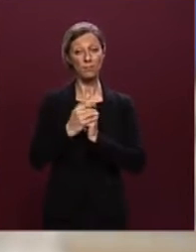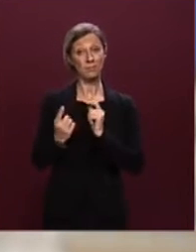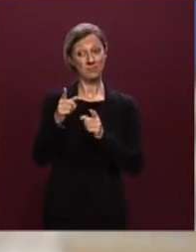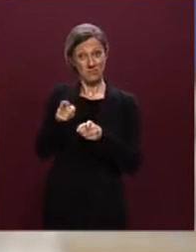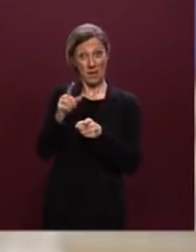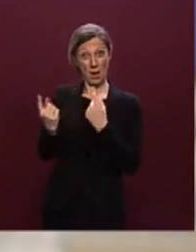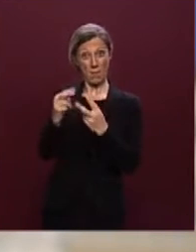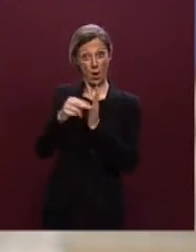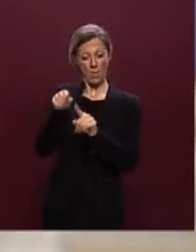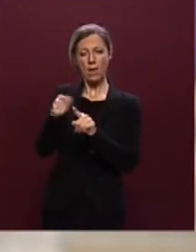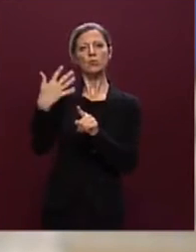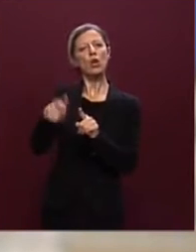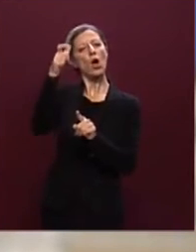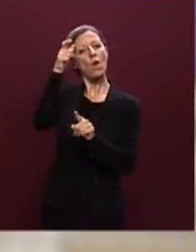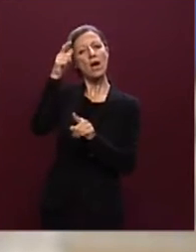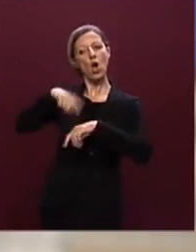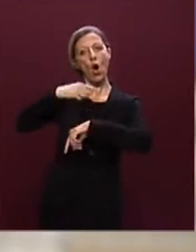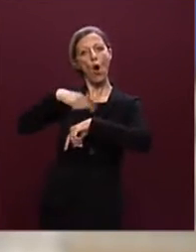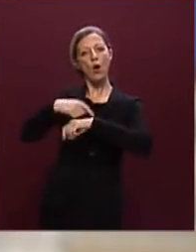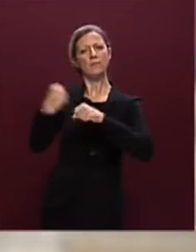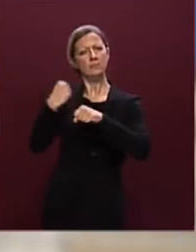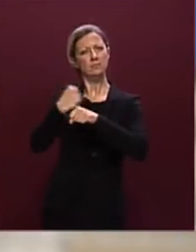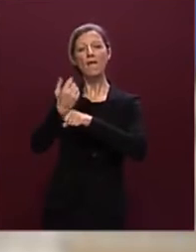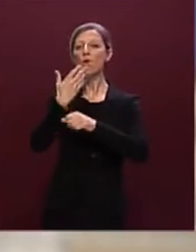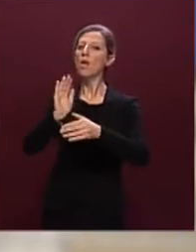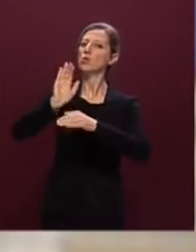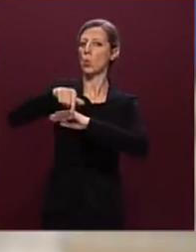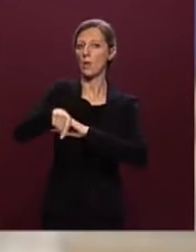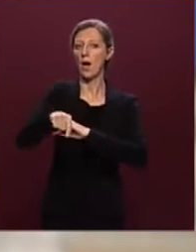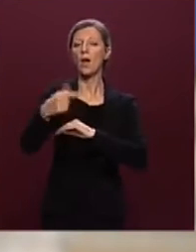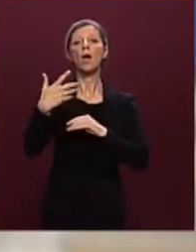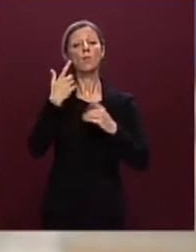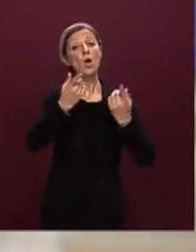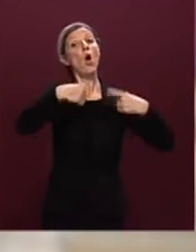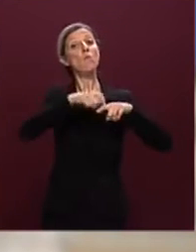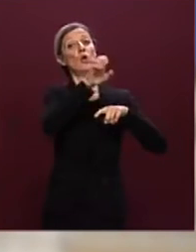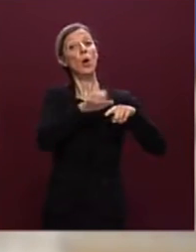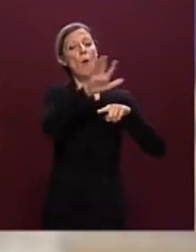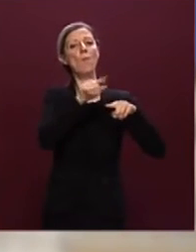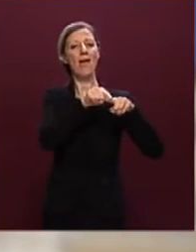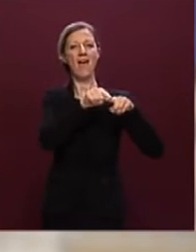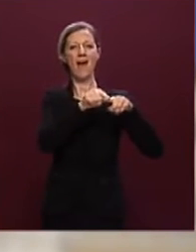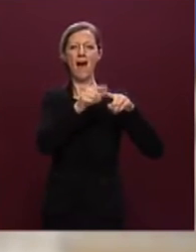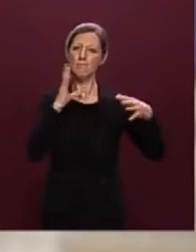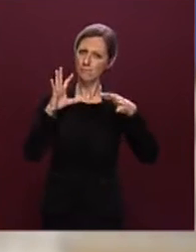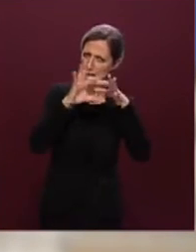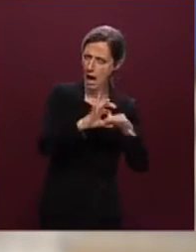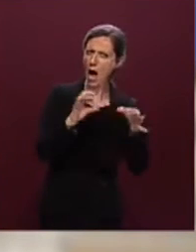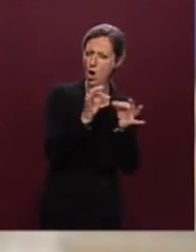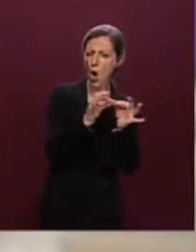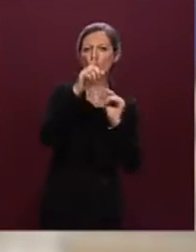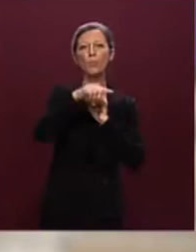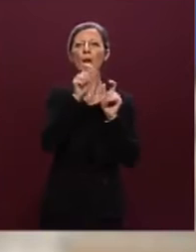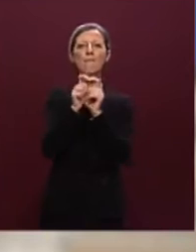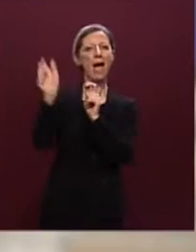sta lavorando in queste ore per il superamento, tant'è che, d'intesa con la Commissione europea, così come altri Paesi hanno fatto